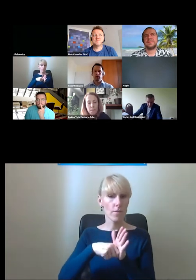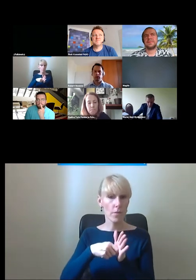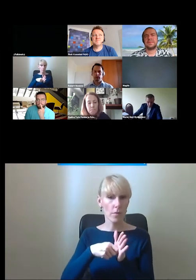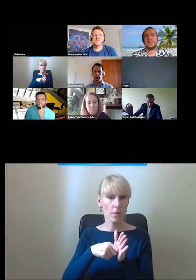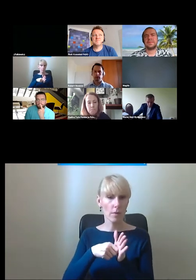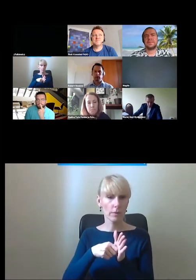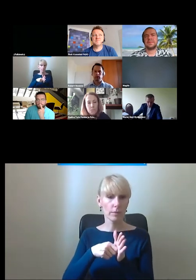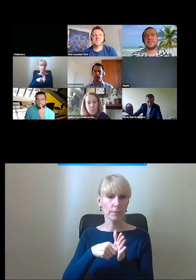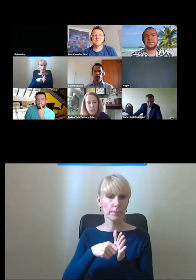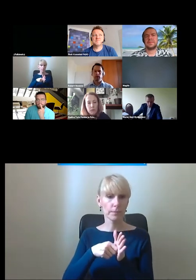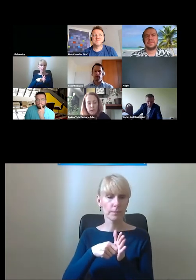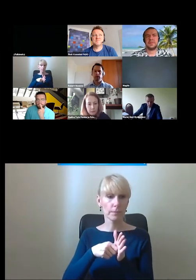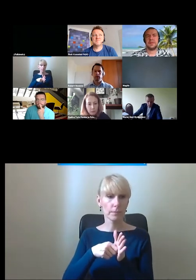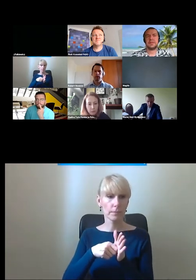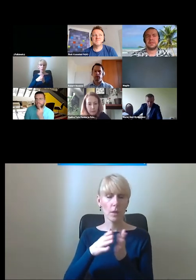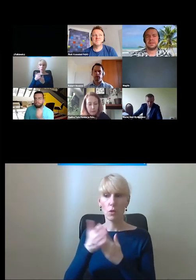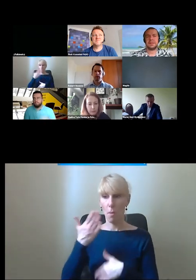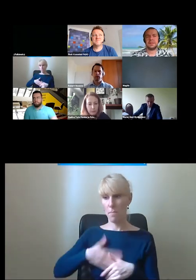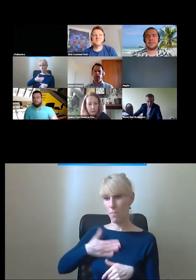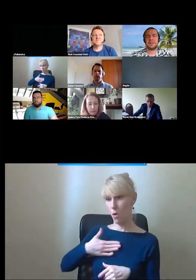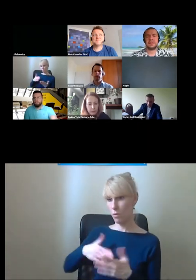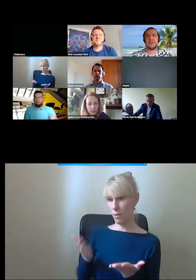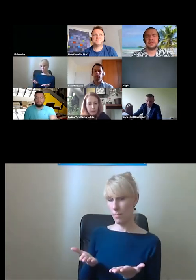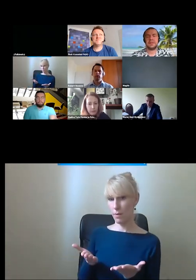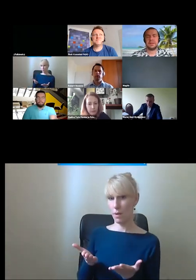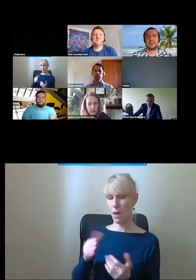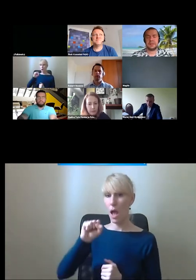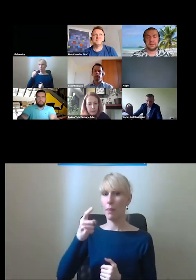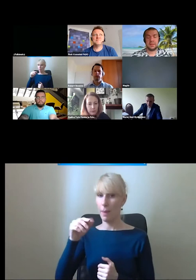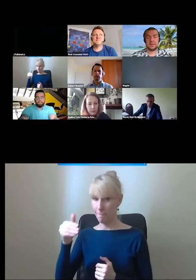sobie na ty, bardzo mi się podobał twój film, Adamie.